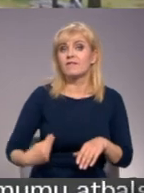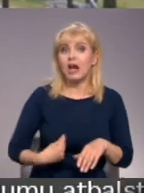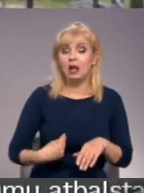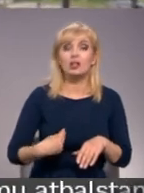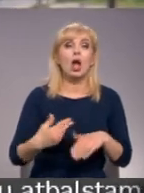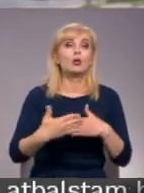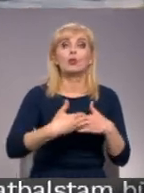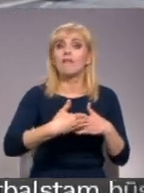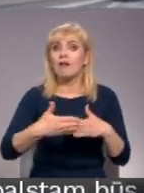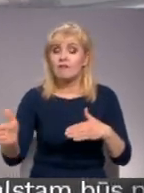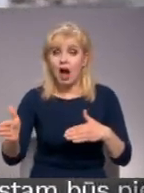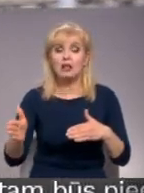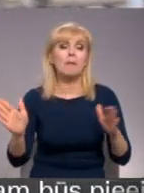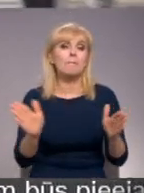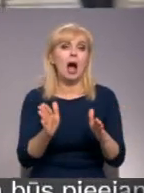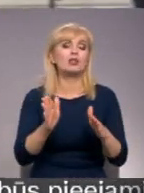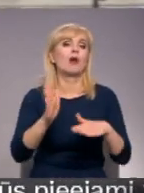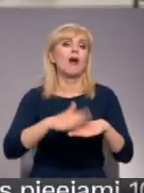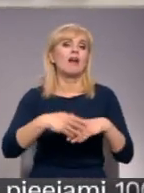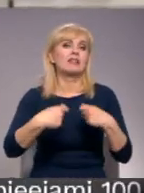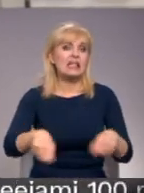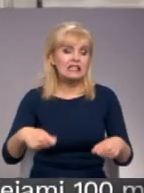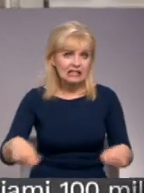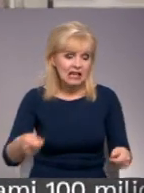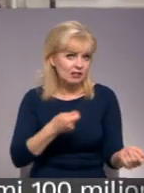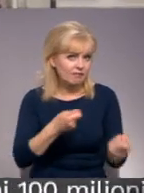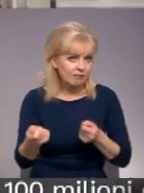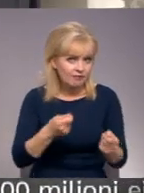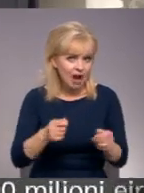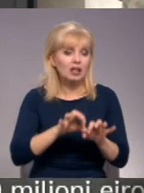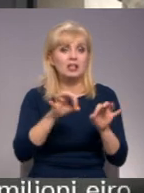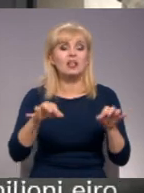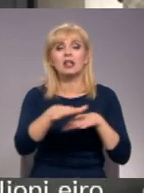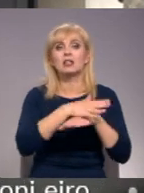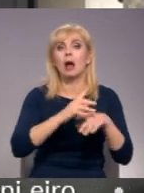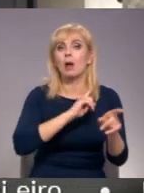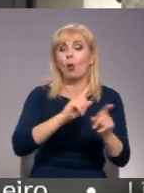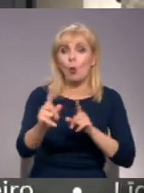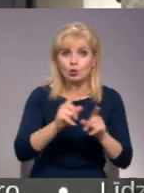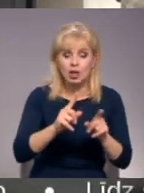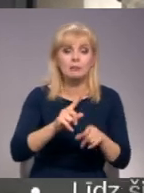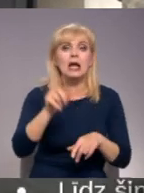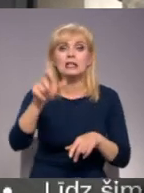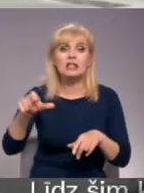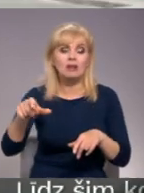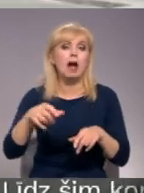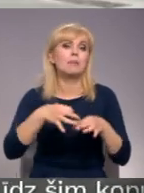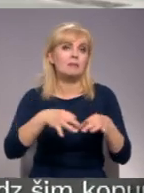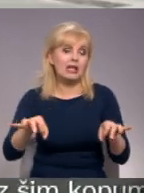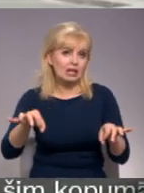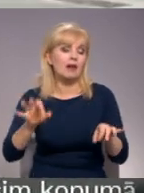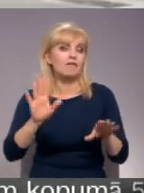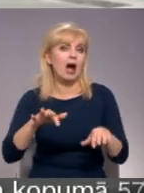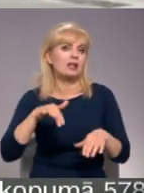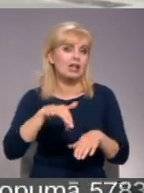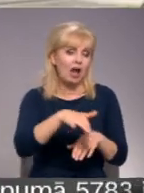durvis vērs arī vairāki mazumtirdzniecības veikali, kā arī atsākas kursēt sabiedriskais transports un cilvēkiem būs ļauts brīvāk pārvietoties.